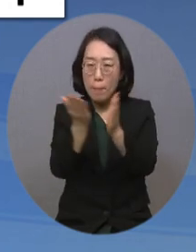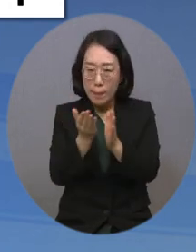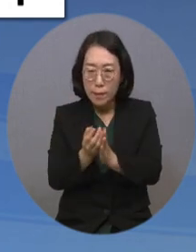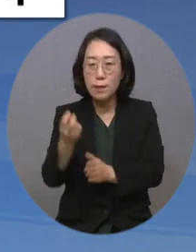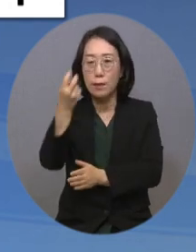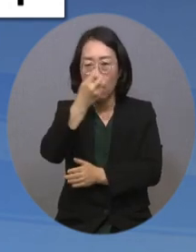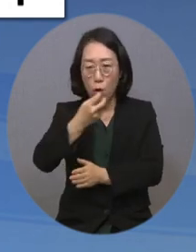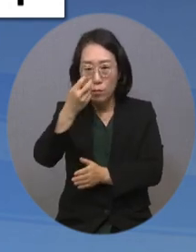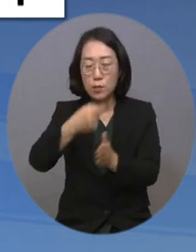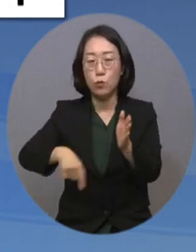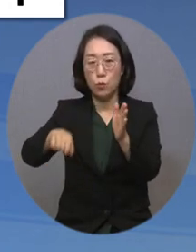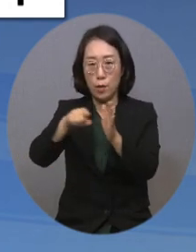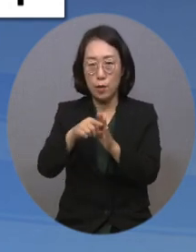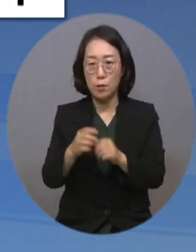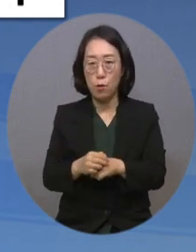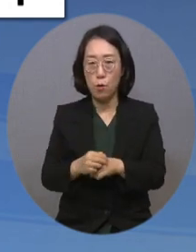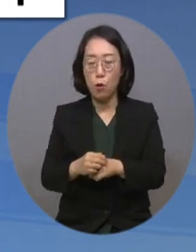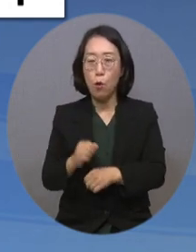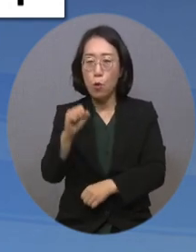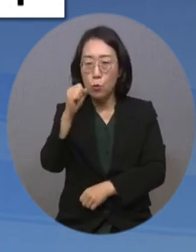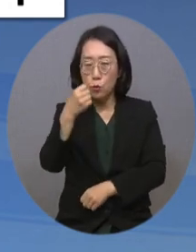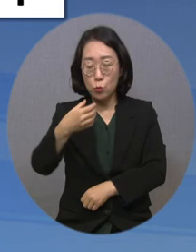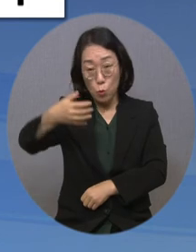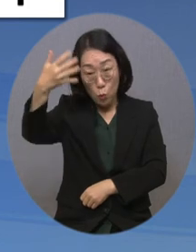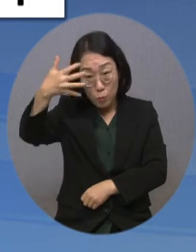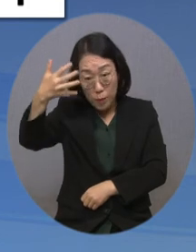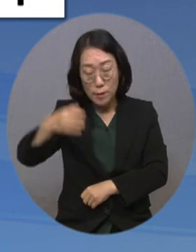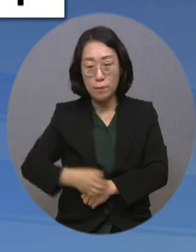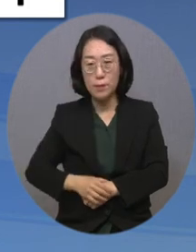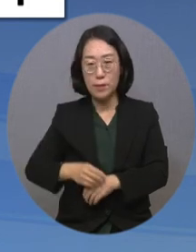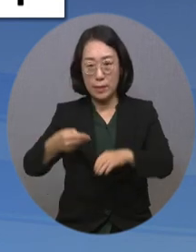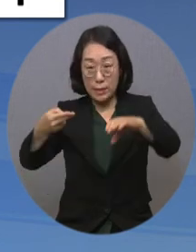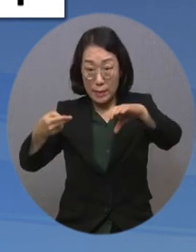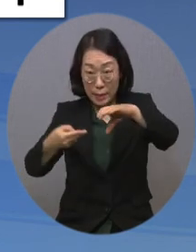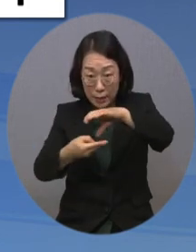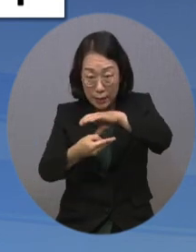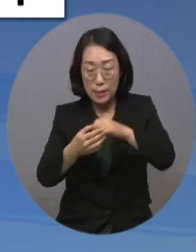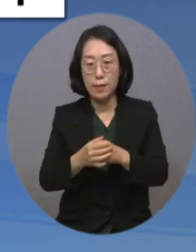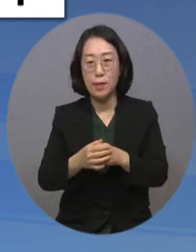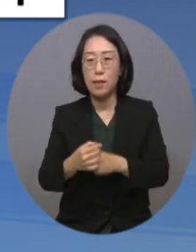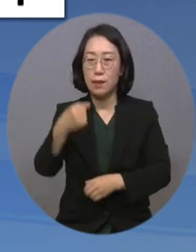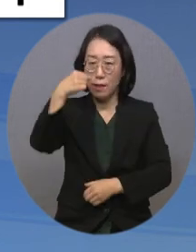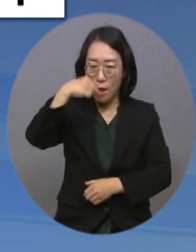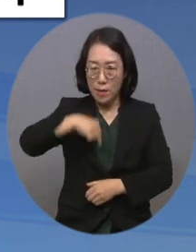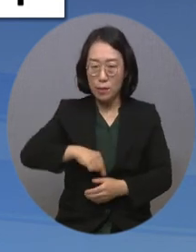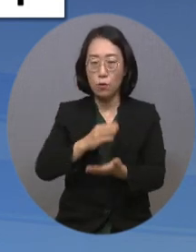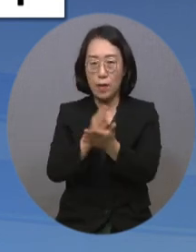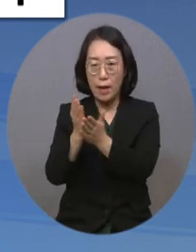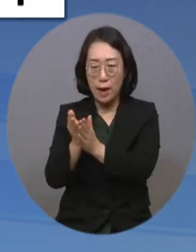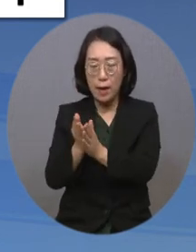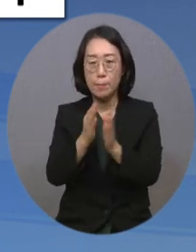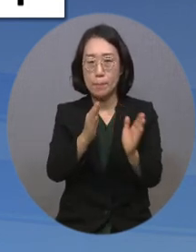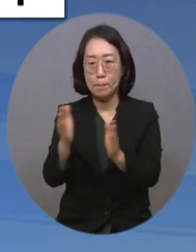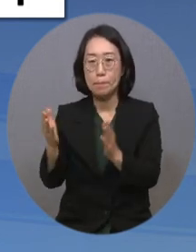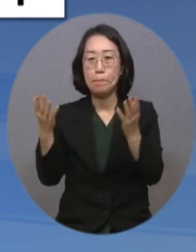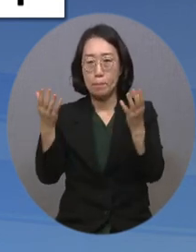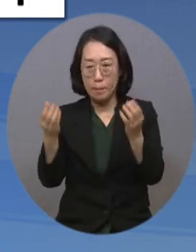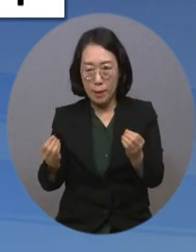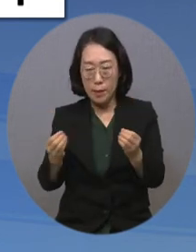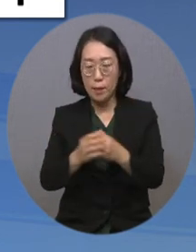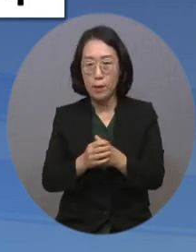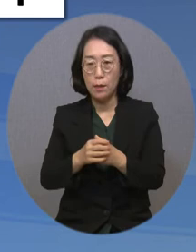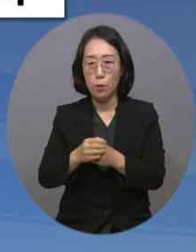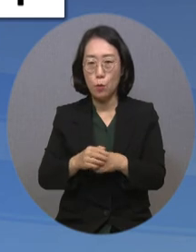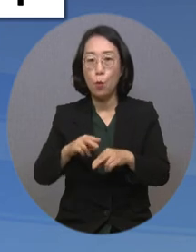제공을 위해 초음파 장비, CT, MRI와 함께 내시경 장비를 갖췄습니다. 특히 이동형